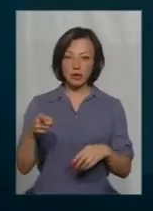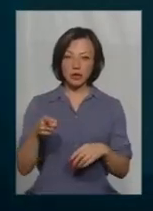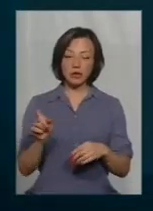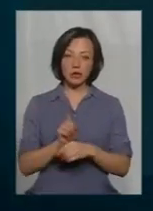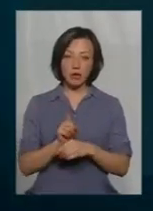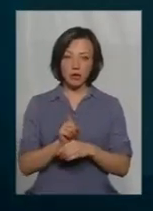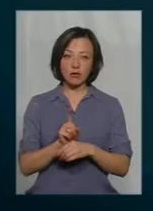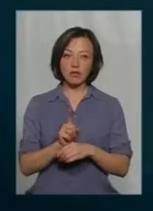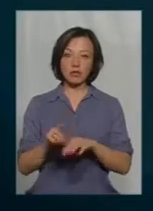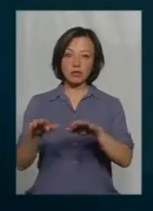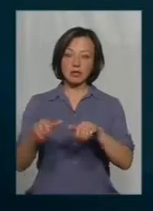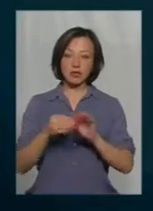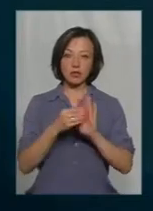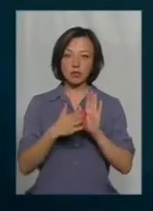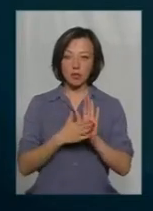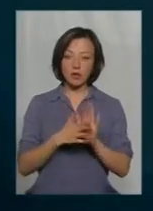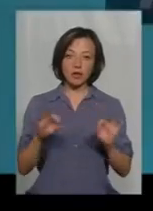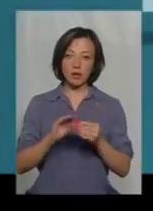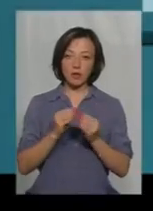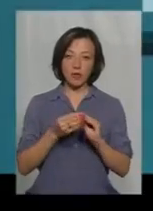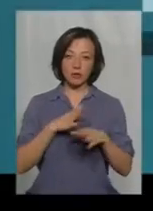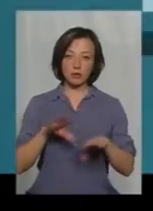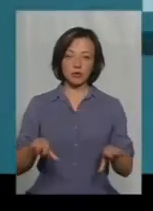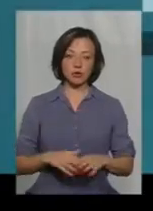Нормально вняли з обліку, ніяких проблем там не було.